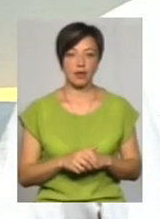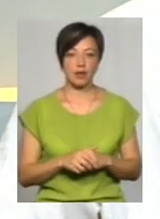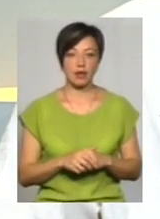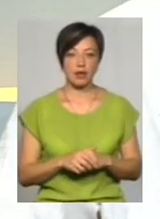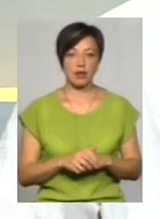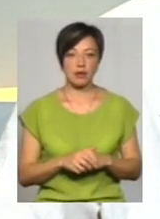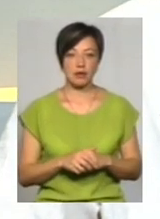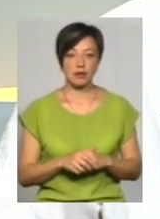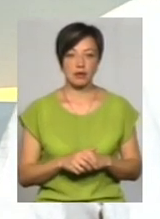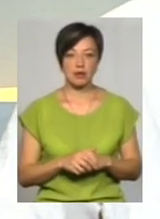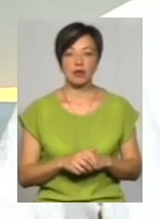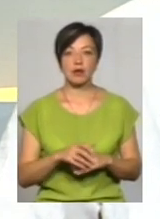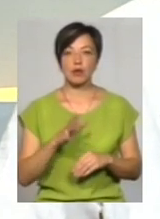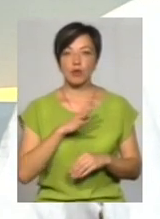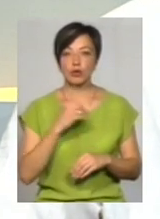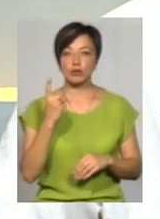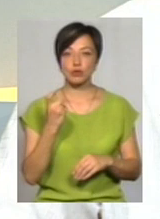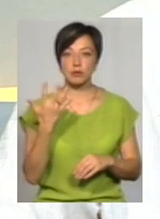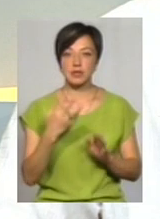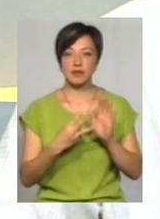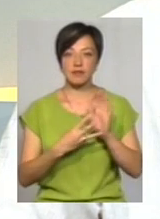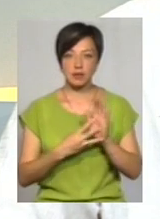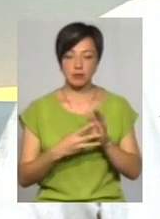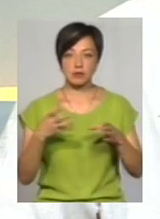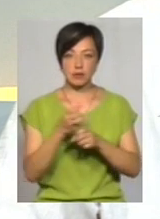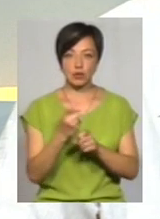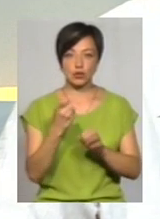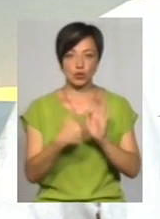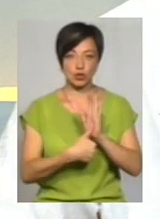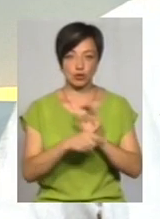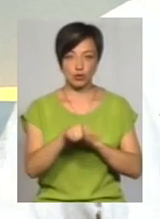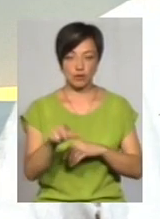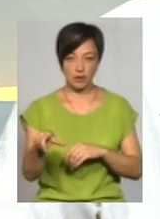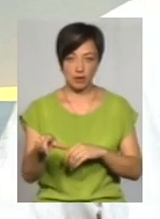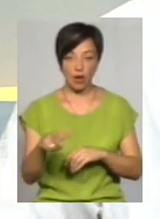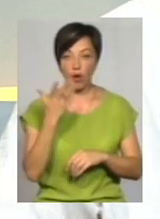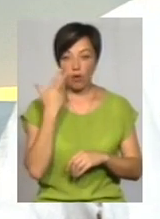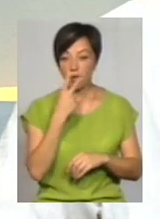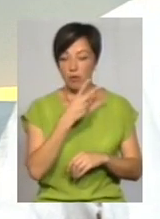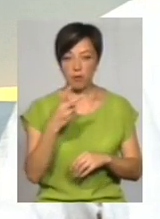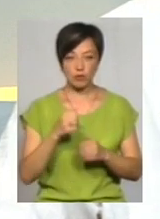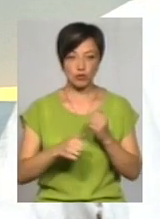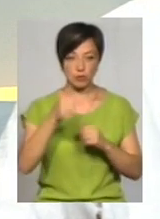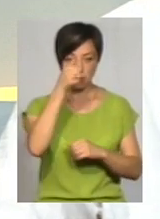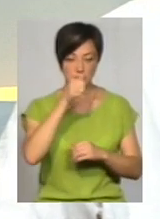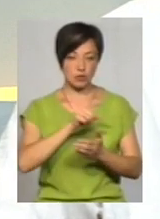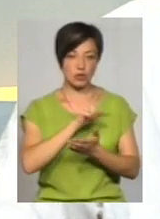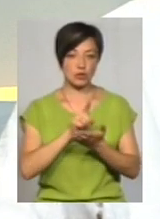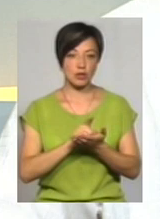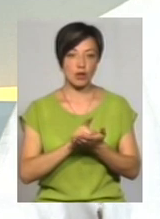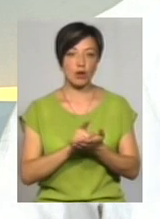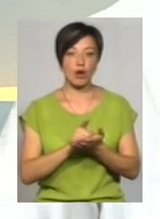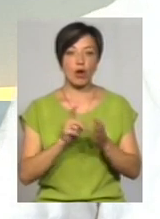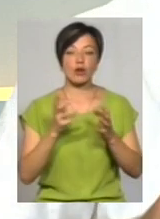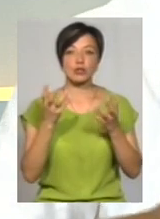умови. Було 158 чоловік, вони скоротили їх до 106 чоловік. Коли побачили, що місячно, вони для того, щоб